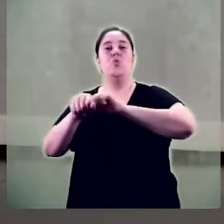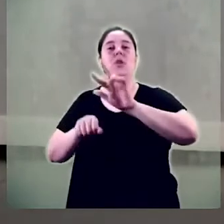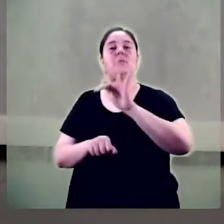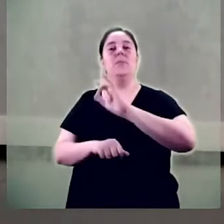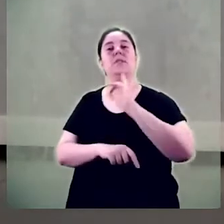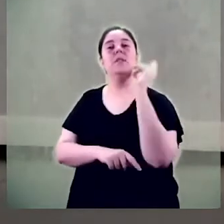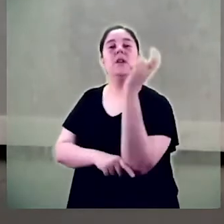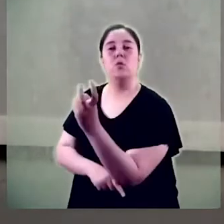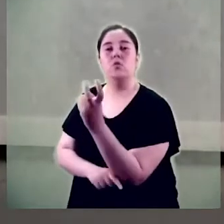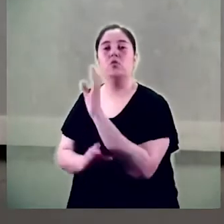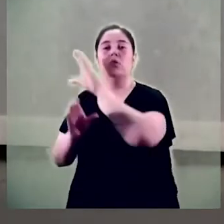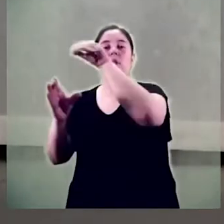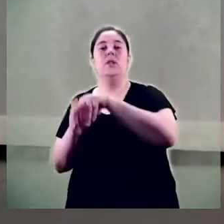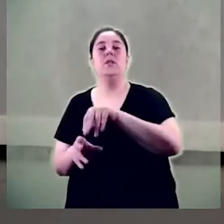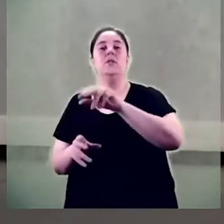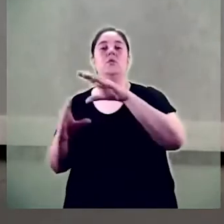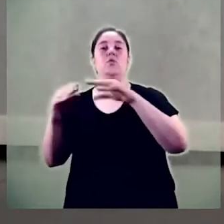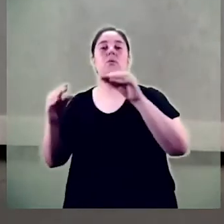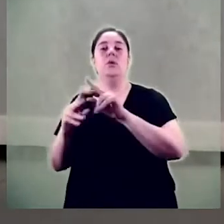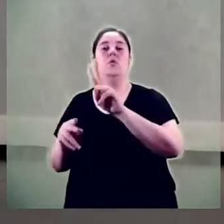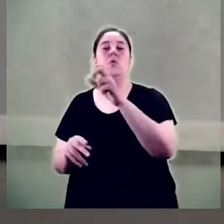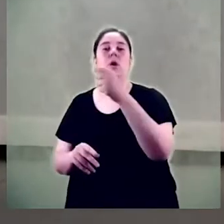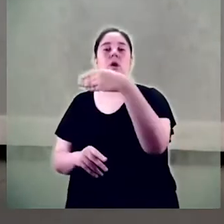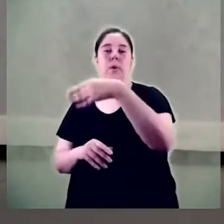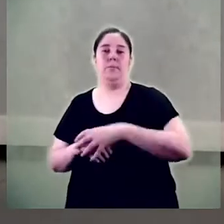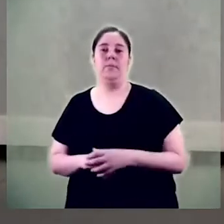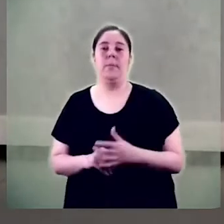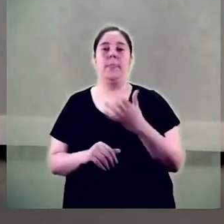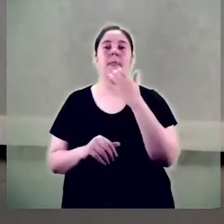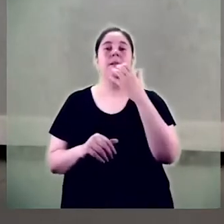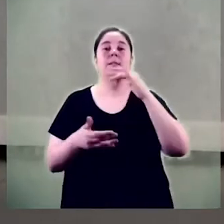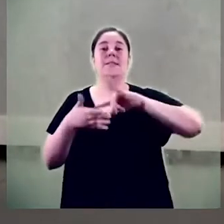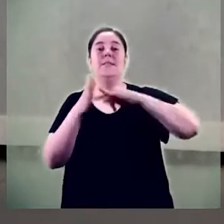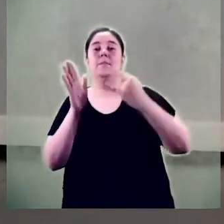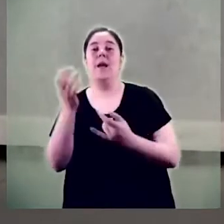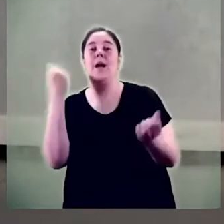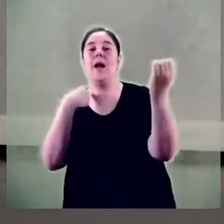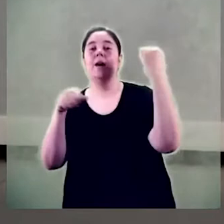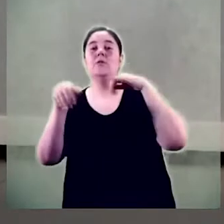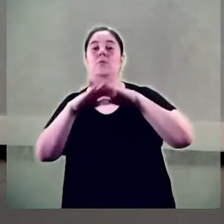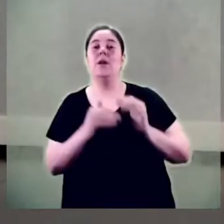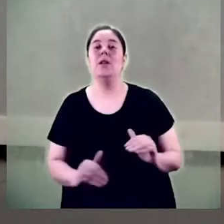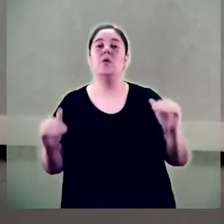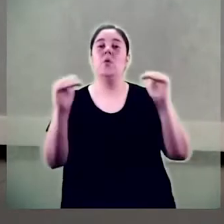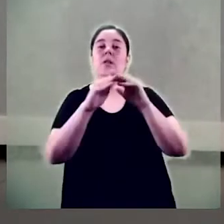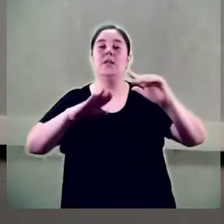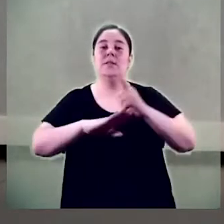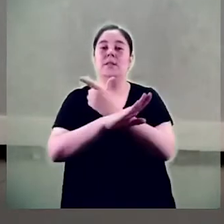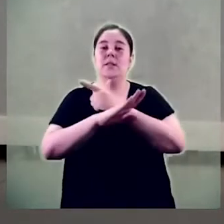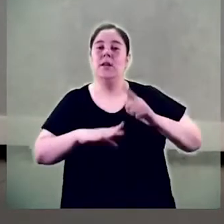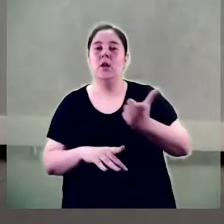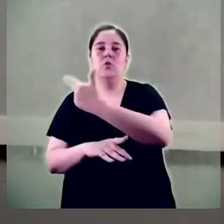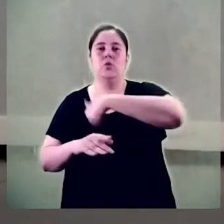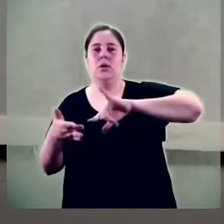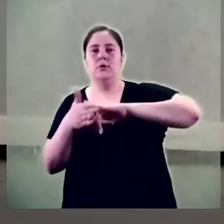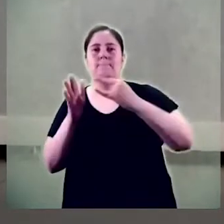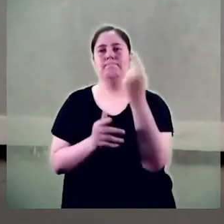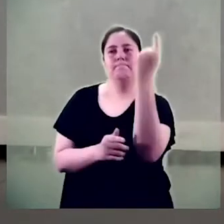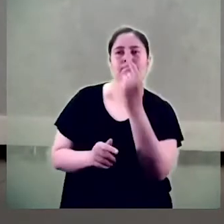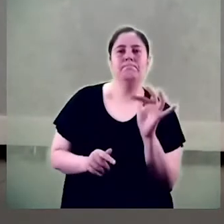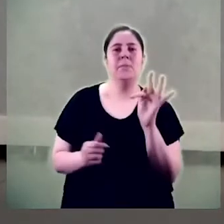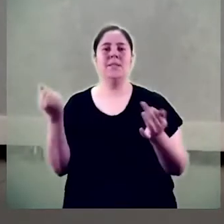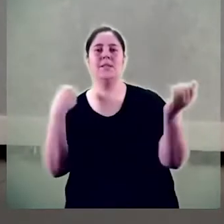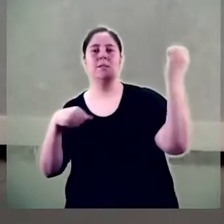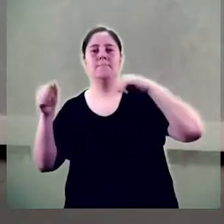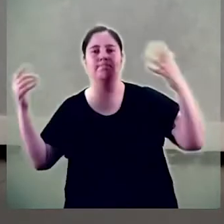'igualtat a l'OAB. En el marc del pla d'acció per a igualtat de gènere, dissenyem i impulsem accions formatives adreçades